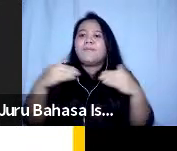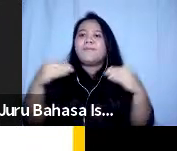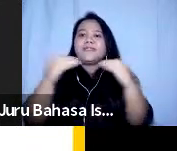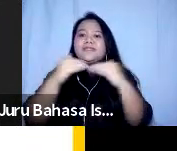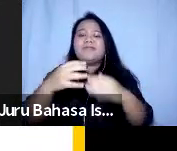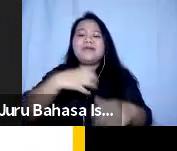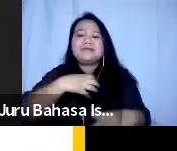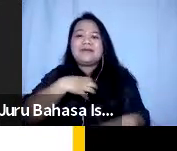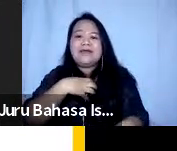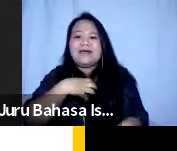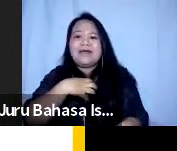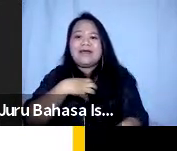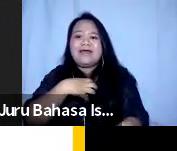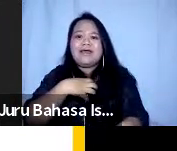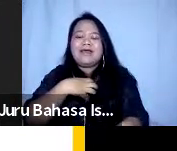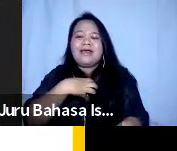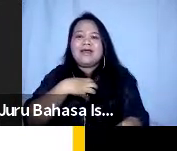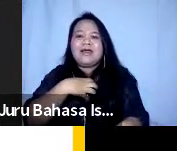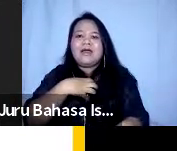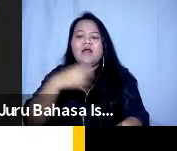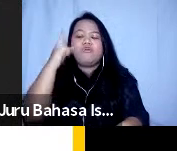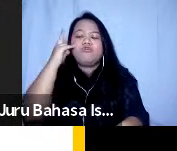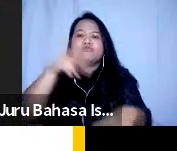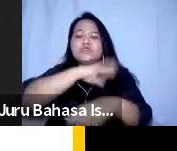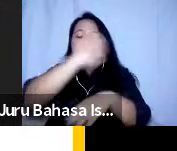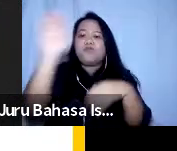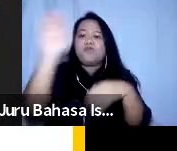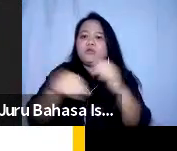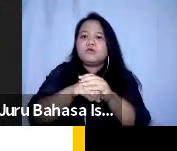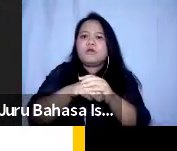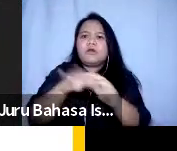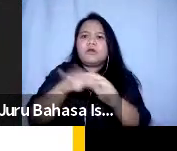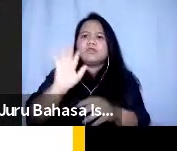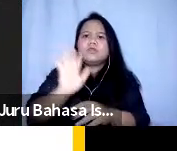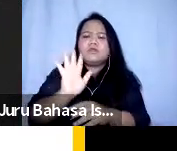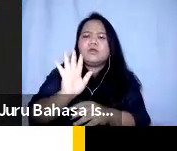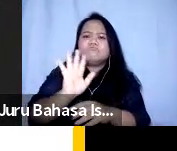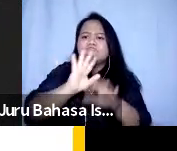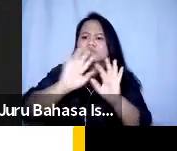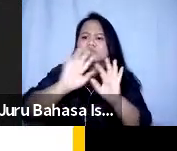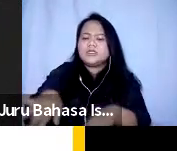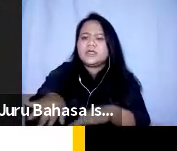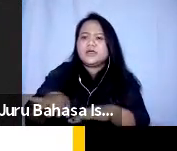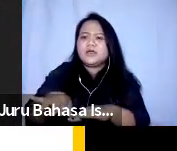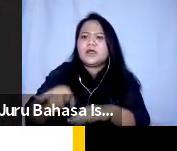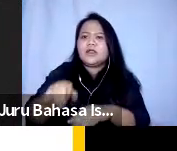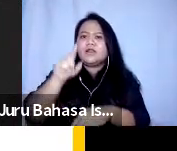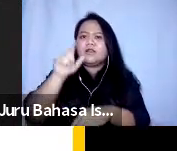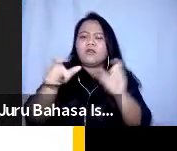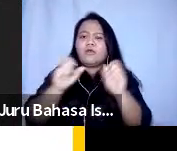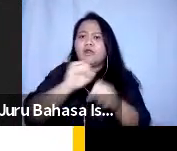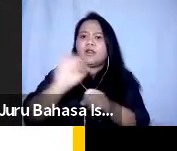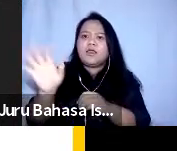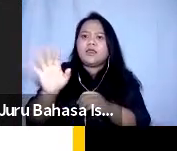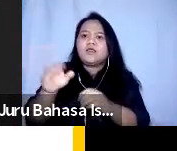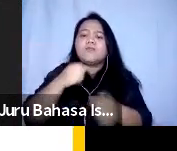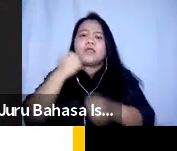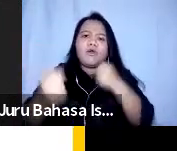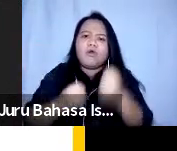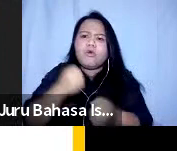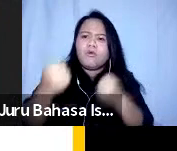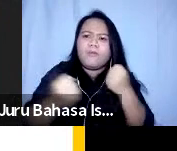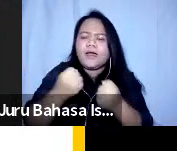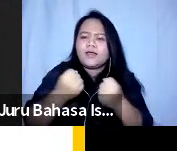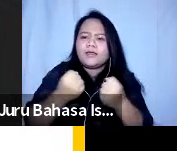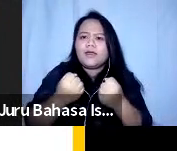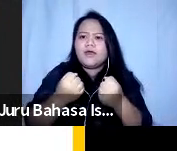asasi manusia untuk semua orang tanpa terkecuali dan bagaimana kita semua berupaya untuk